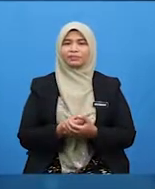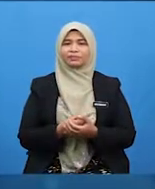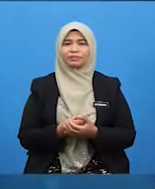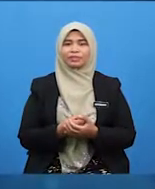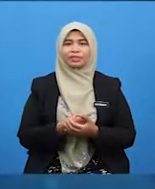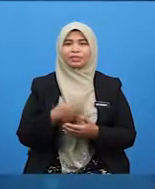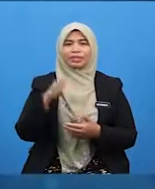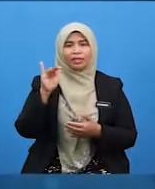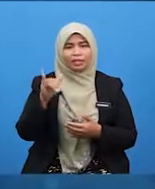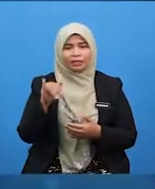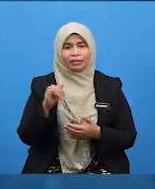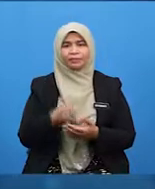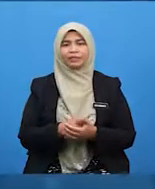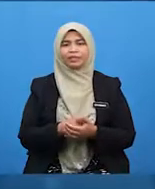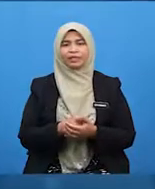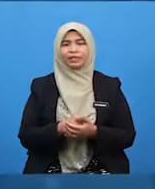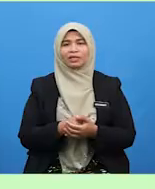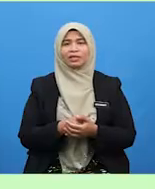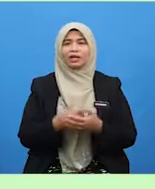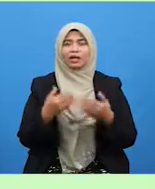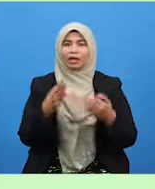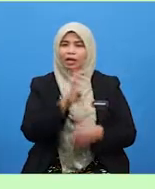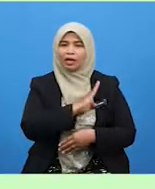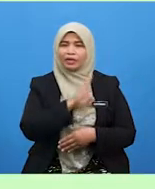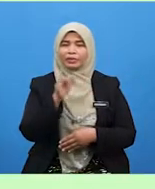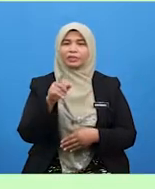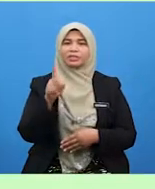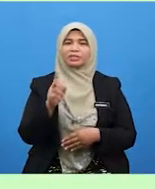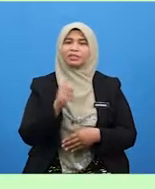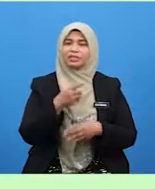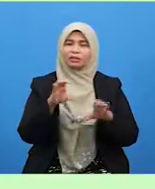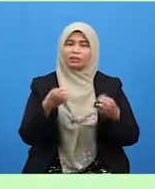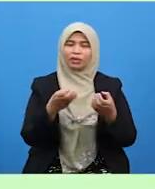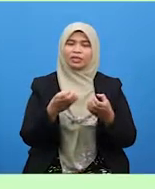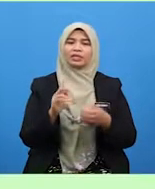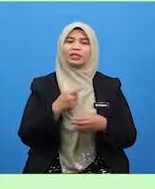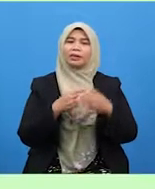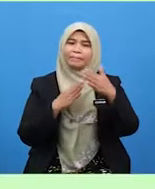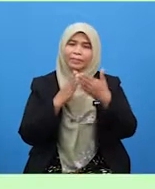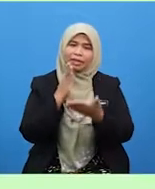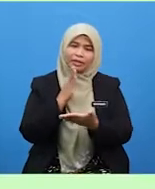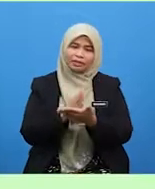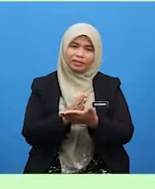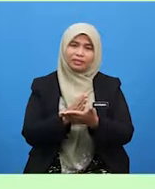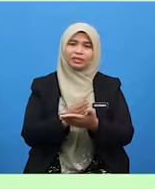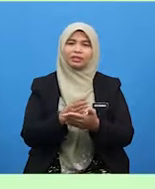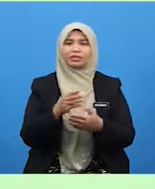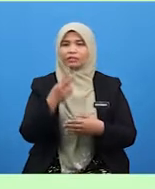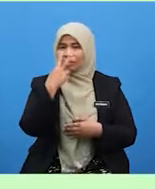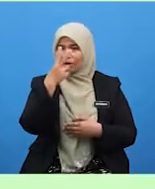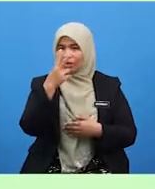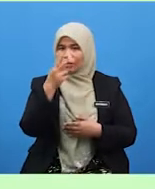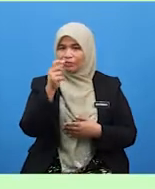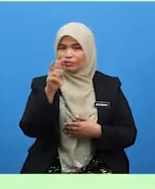Ya, adab yang sepatutnya ialah kita berhenti